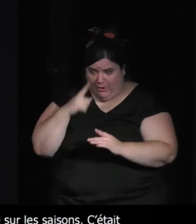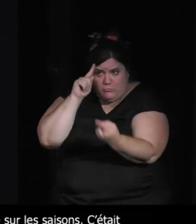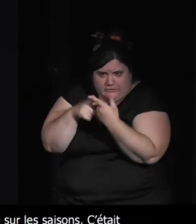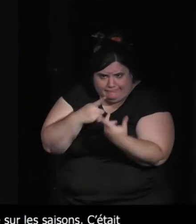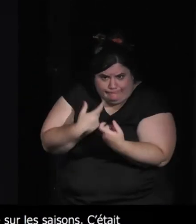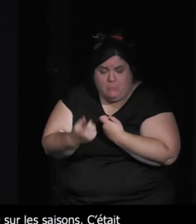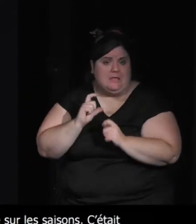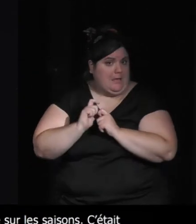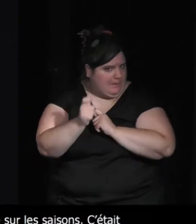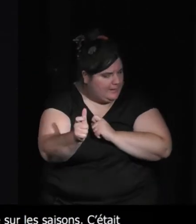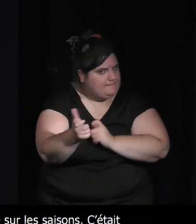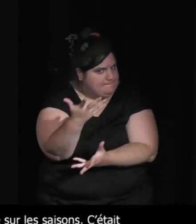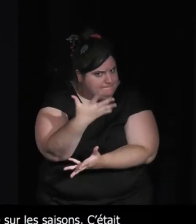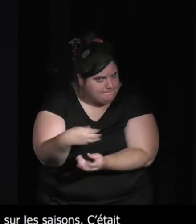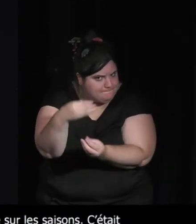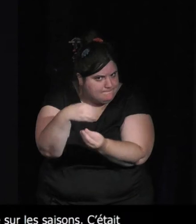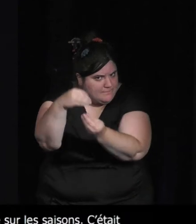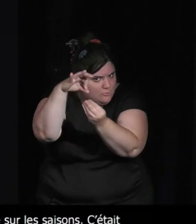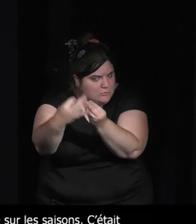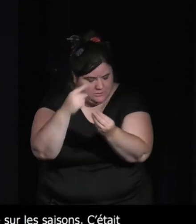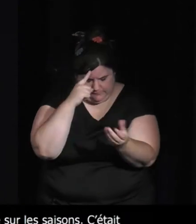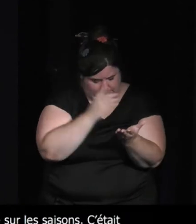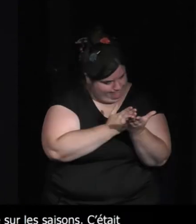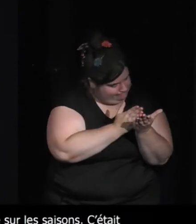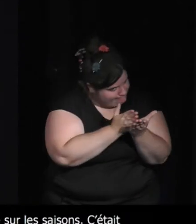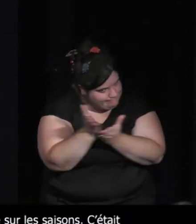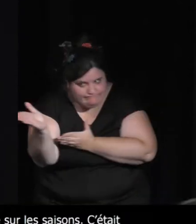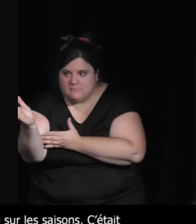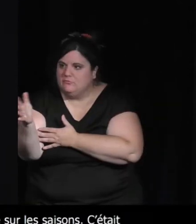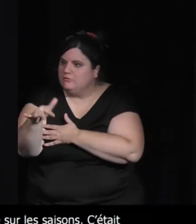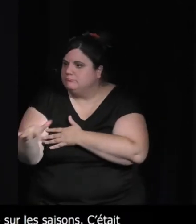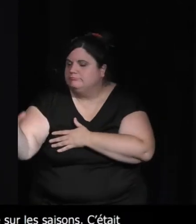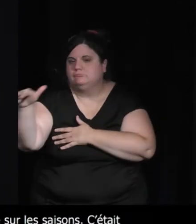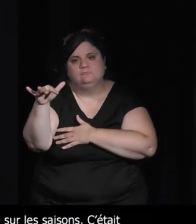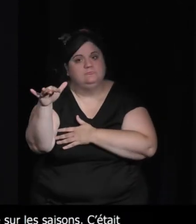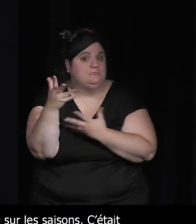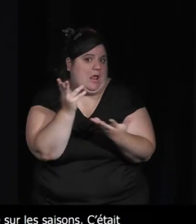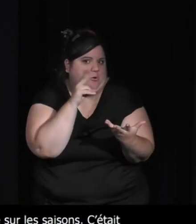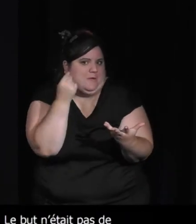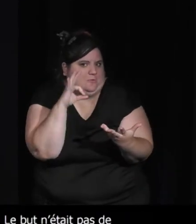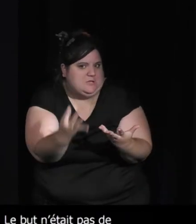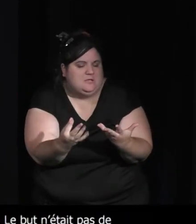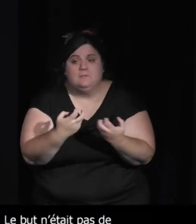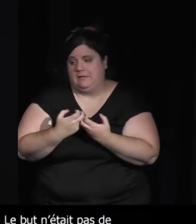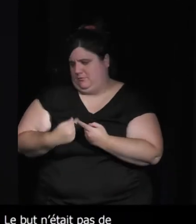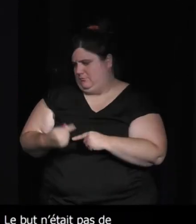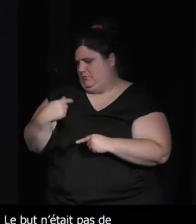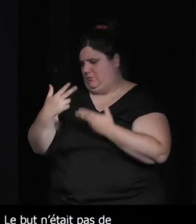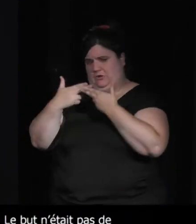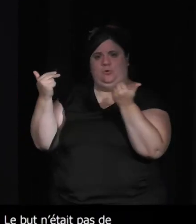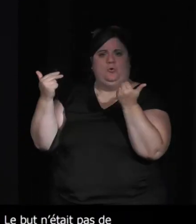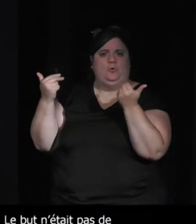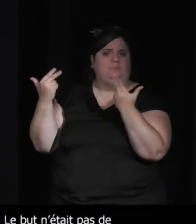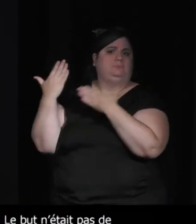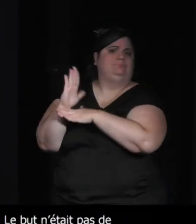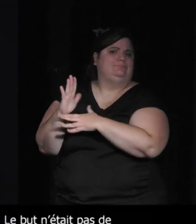puis après ça a bifurqué totalement vers l'humain donc on en parlait un petit peu en préambule juste